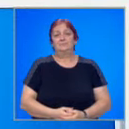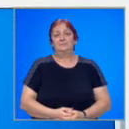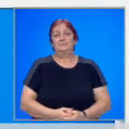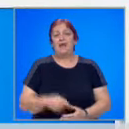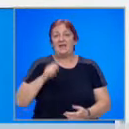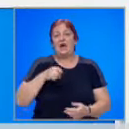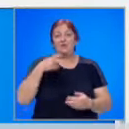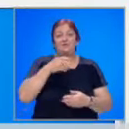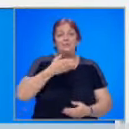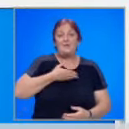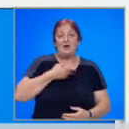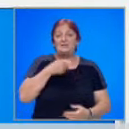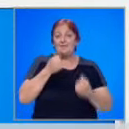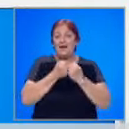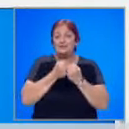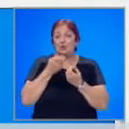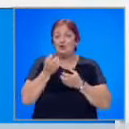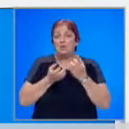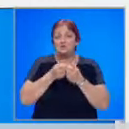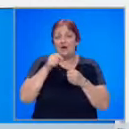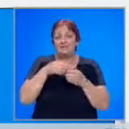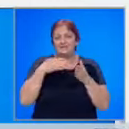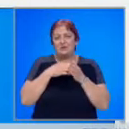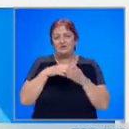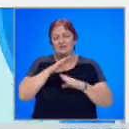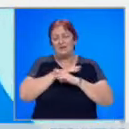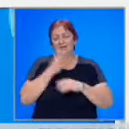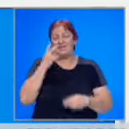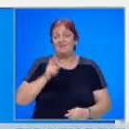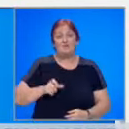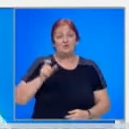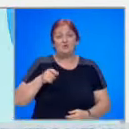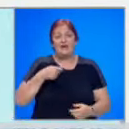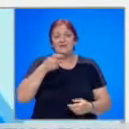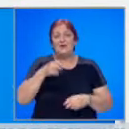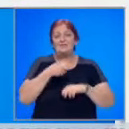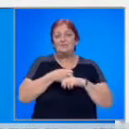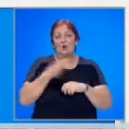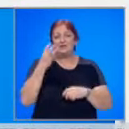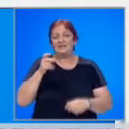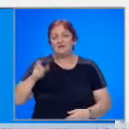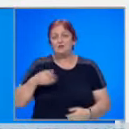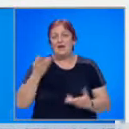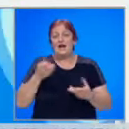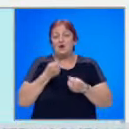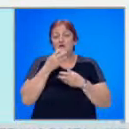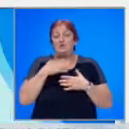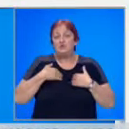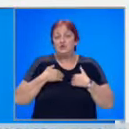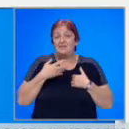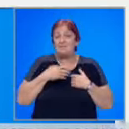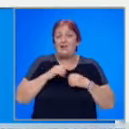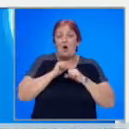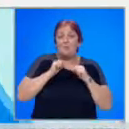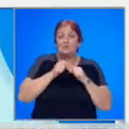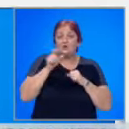И да, отиваме към Благоевградско сега, на мястото, където пожарът днес причини смъртта на два мадуши и спрати в болница 3. Какво е неговото състояние? Има